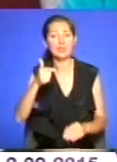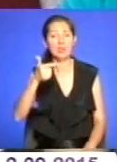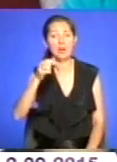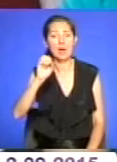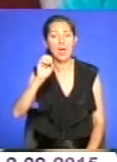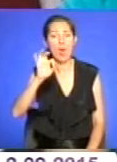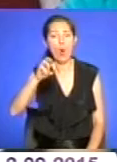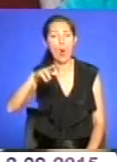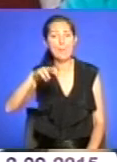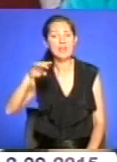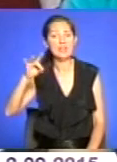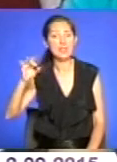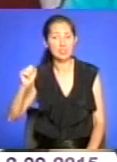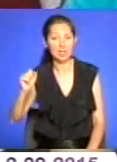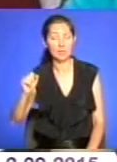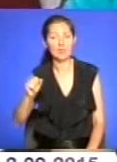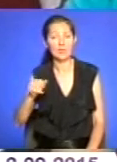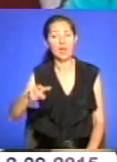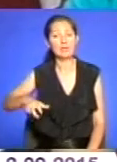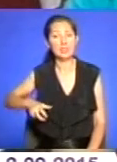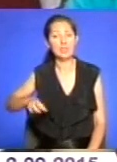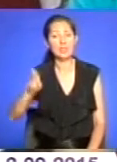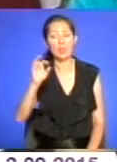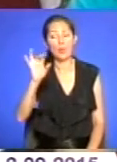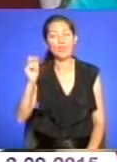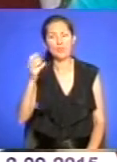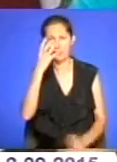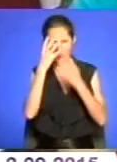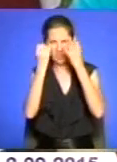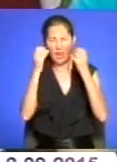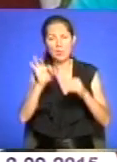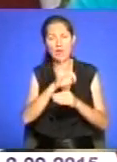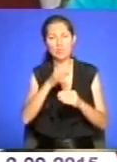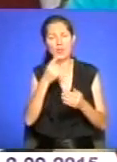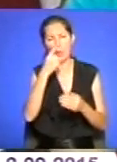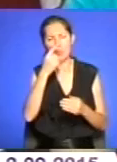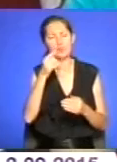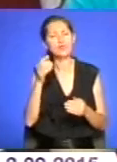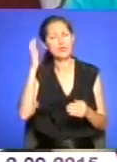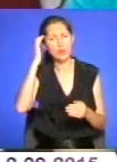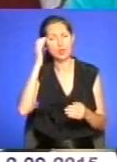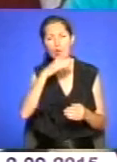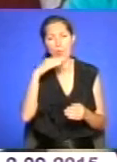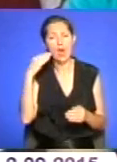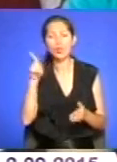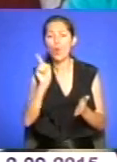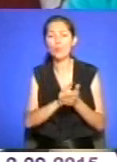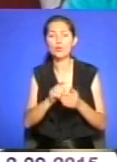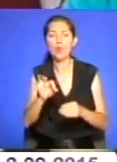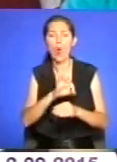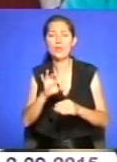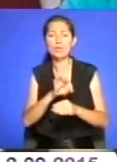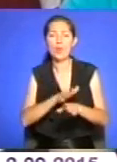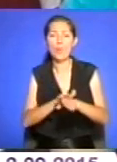заліщики і бурщів – це вже темна вишивка, більше до чорного. Там обов'язково зашиті рукави, зашиті